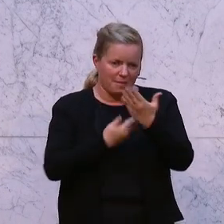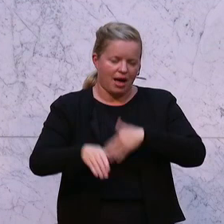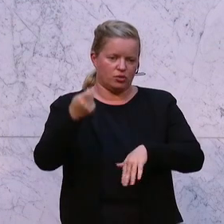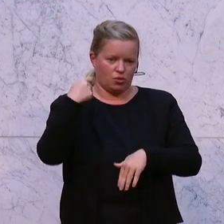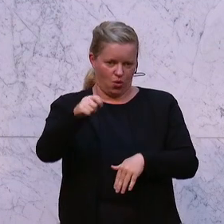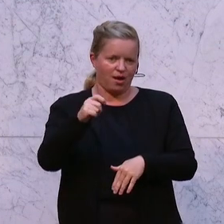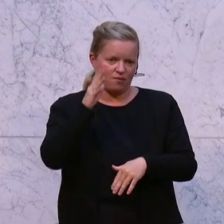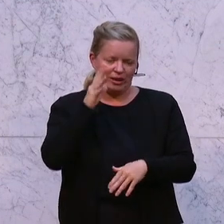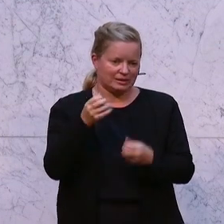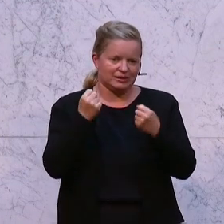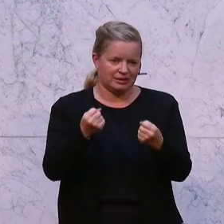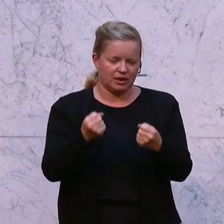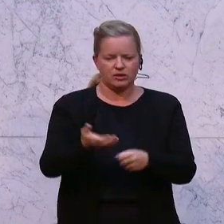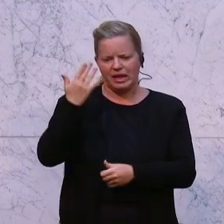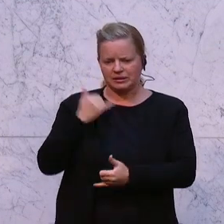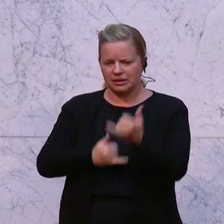verfolgt haben.